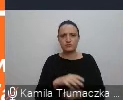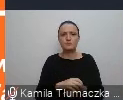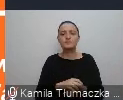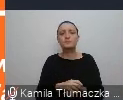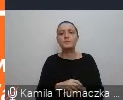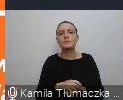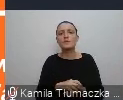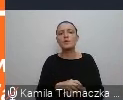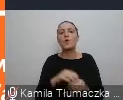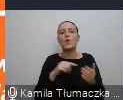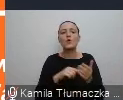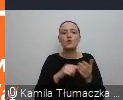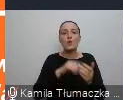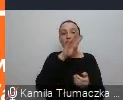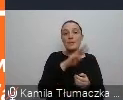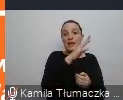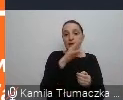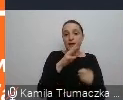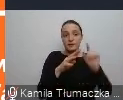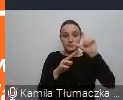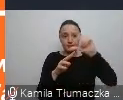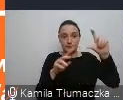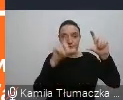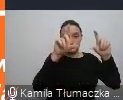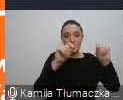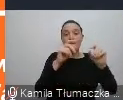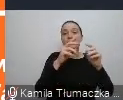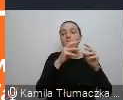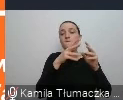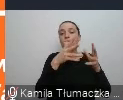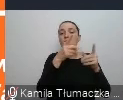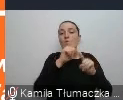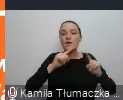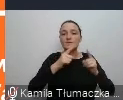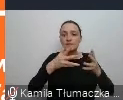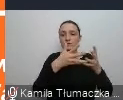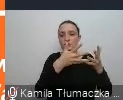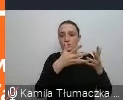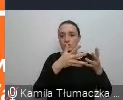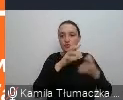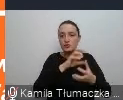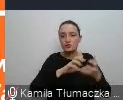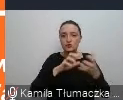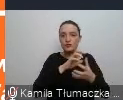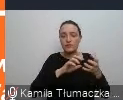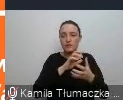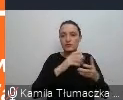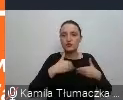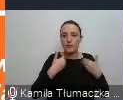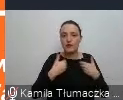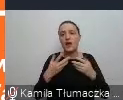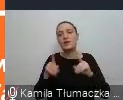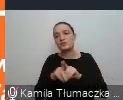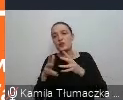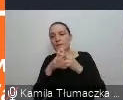Mogę podać tę tabelkę, gdzie i WHO i Polska, no i przede wszystkim Polska, Amerykańska